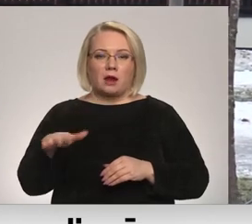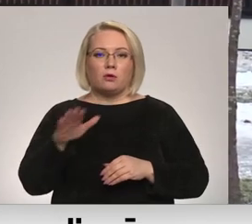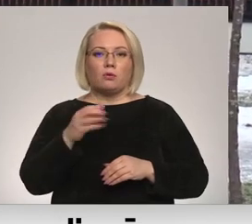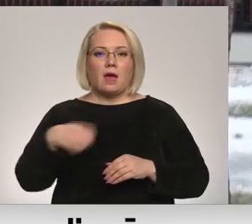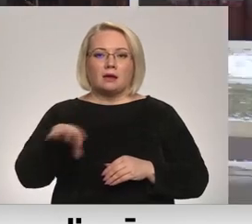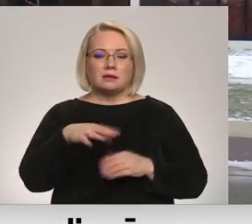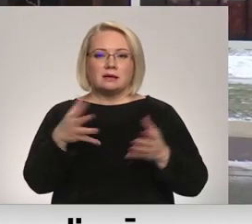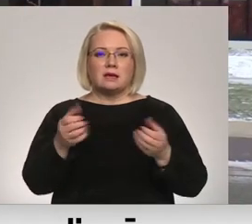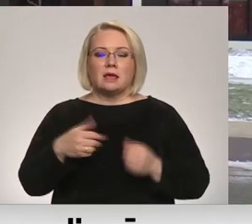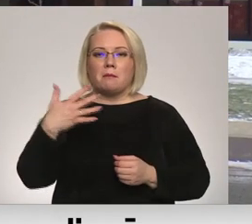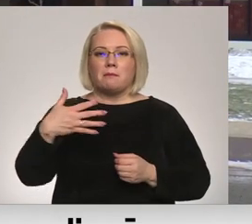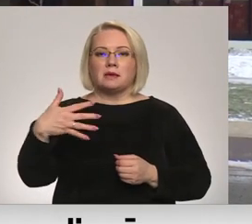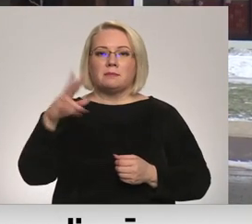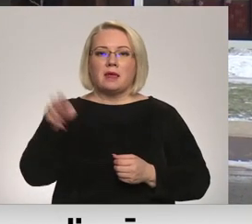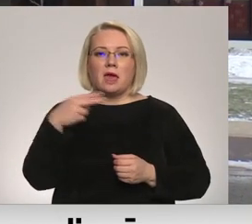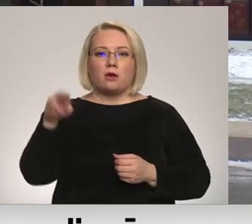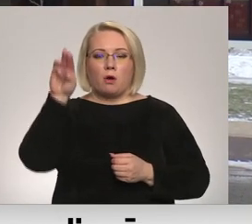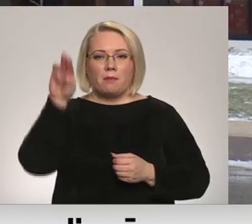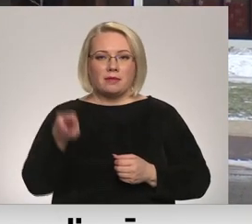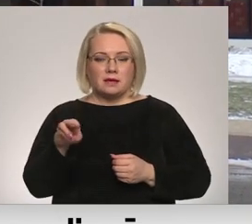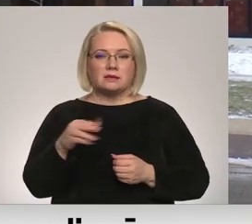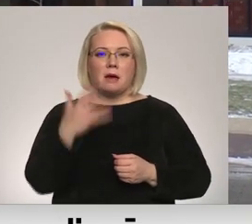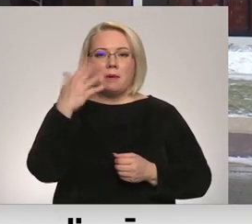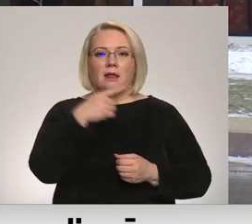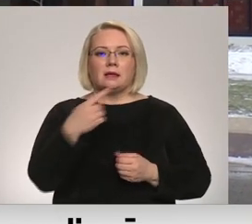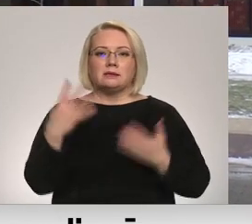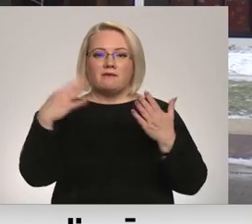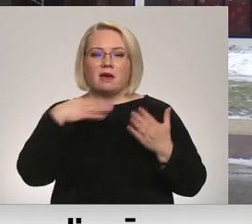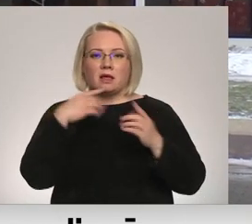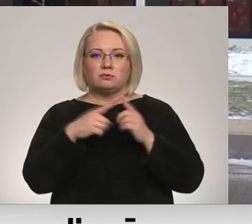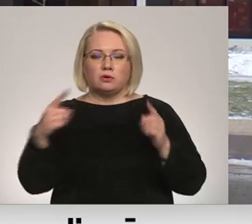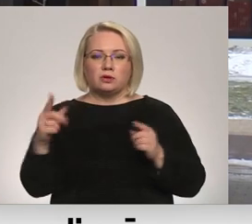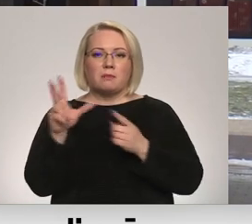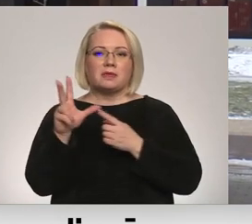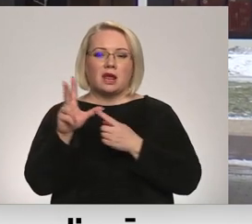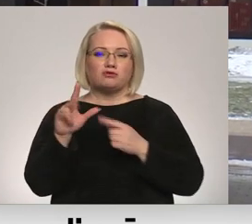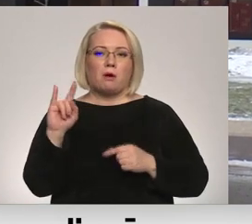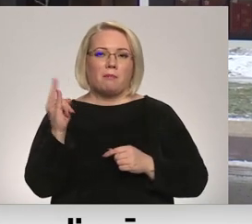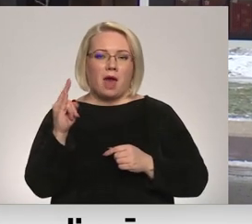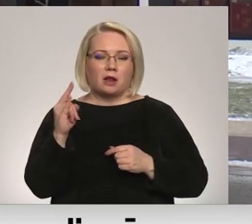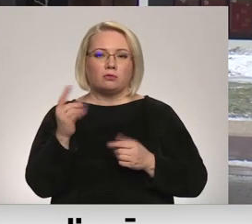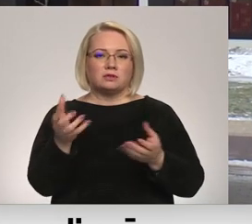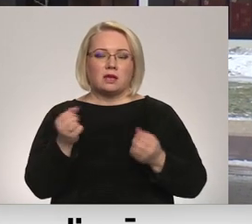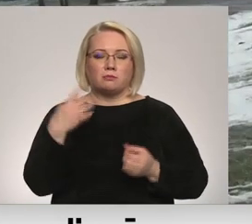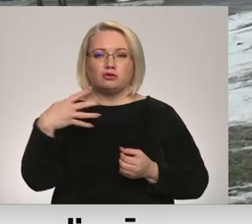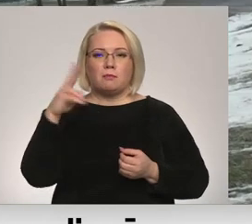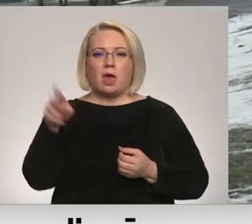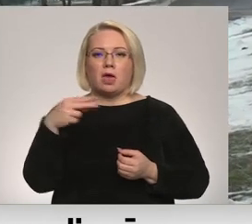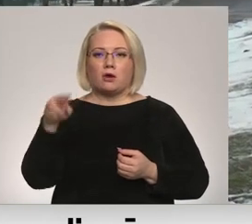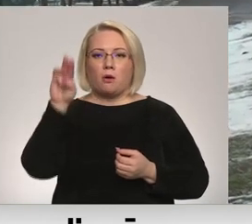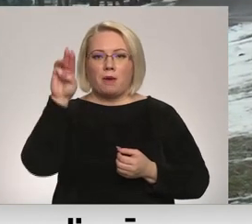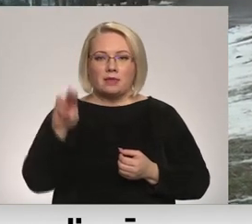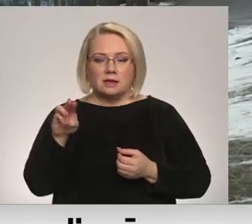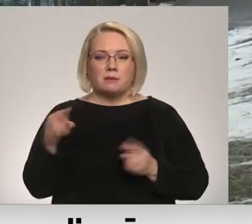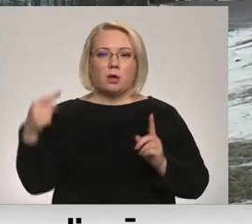vecāki saņems 50 eiro mensiju, piekto devīto klāšu pūsmā par trešo bērnu mācību gadu laikā 40 eiro mensiju.